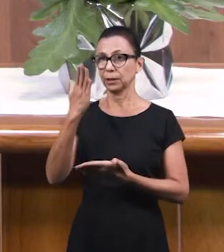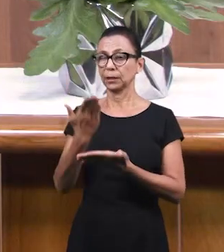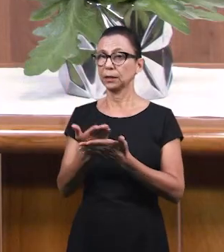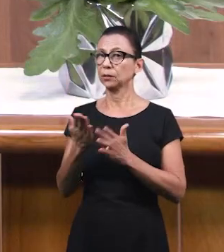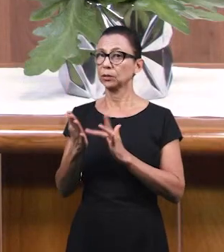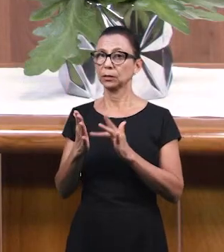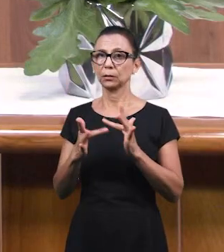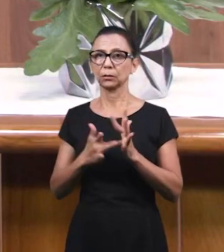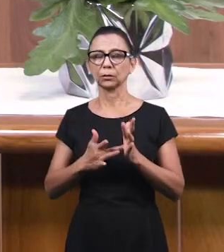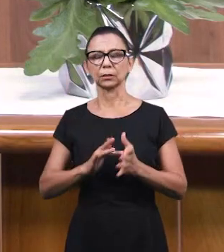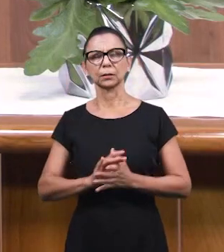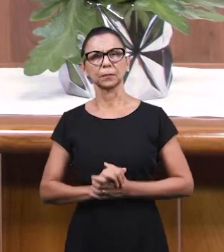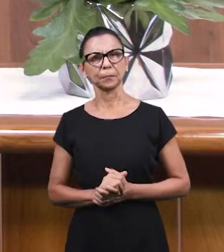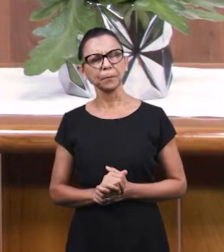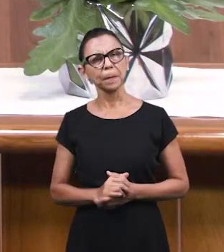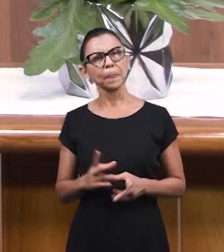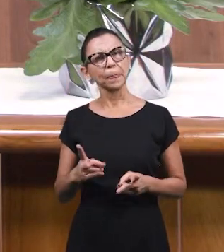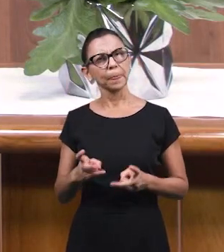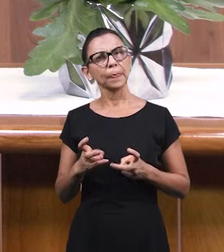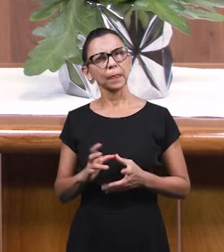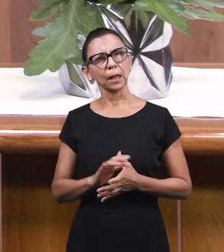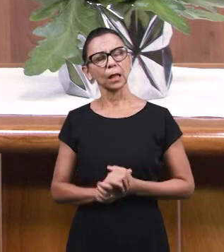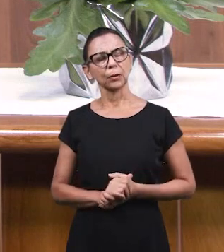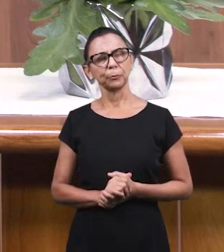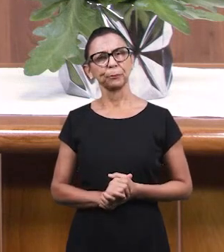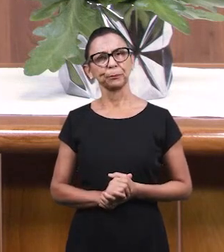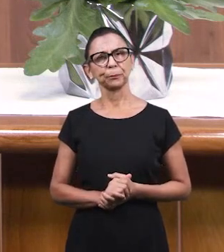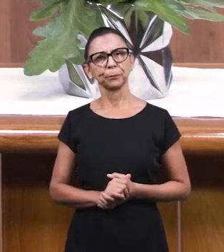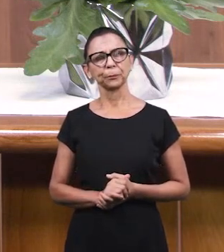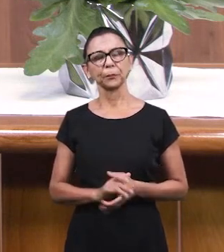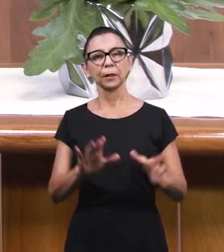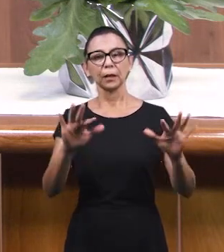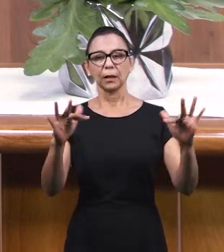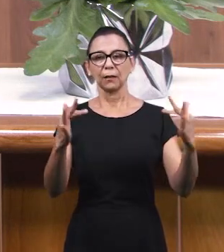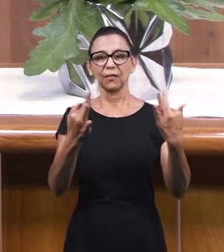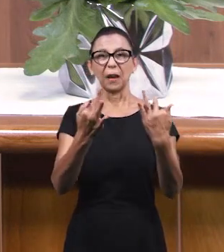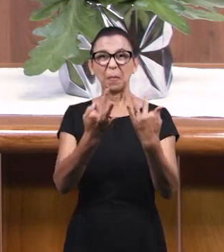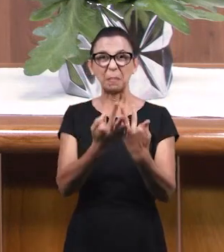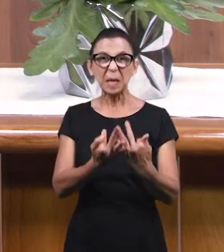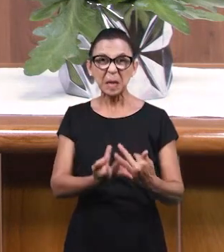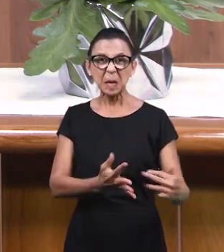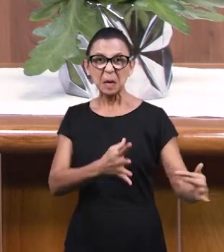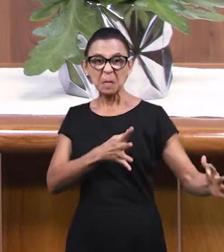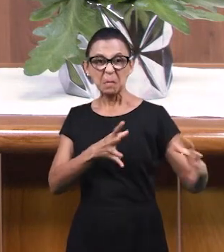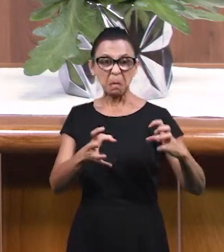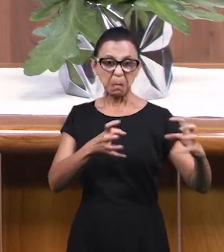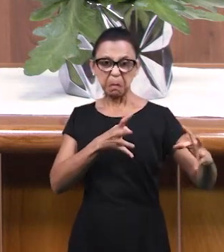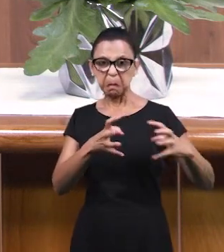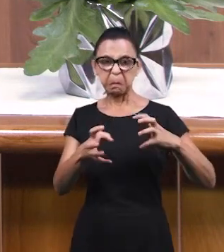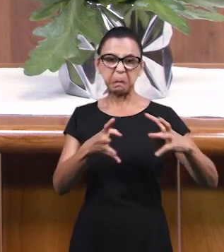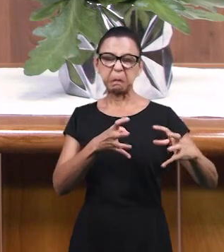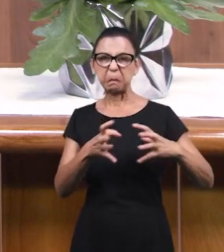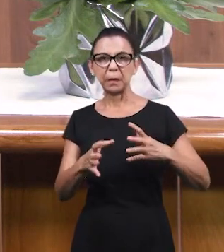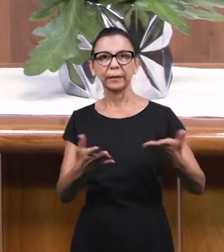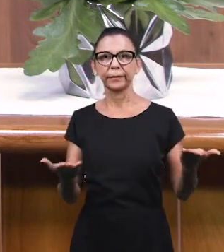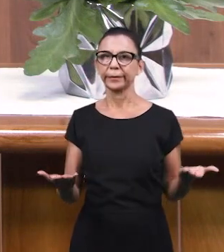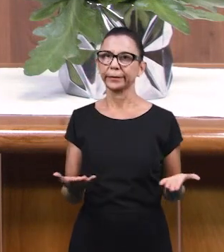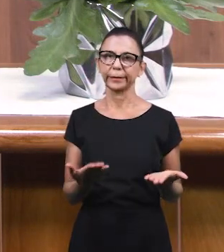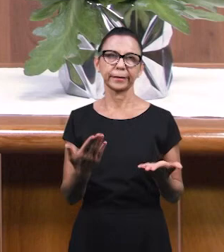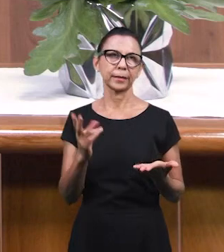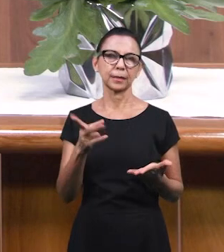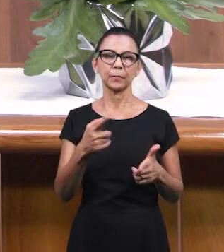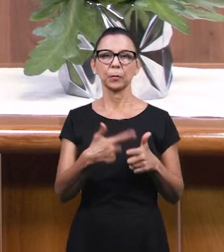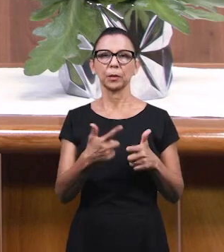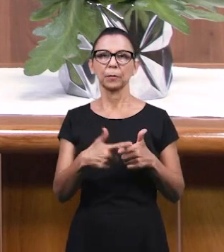кто верит, служит Иисусу. И мы видим некоторые семьи,